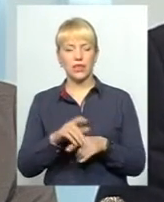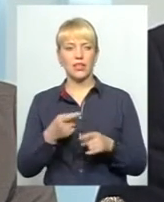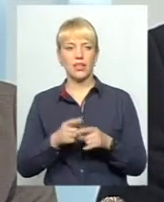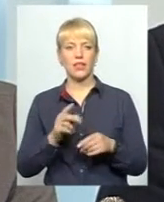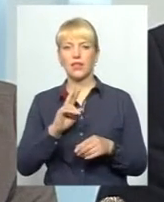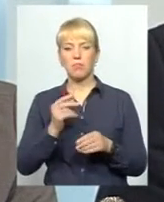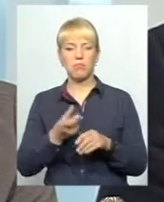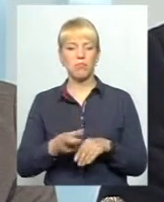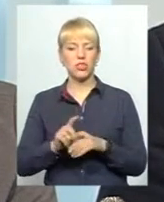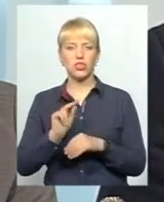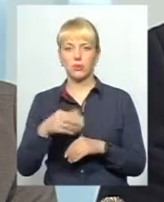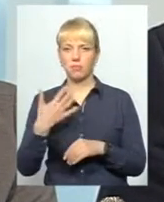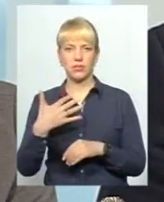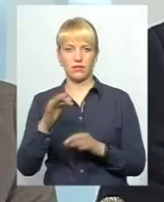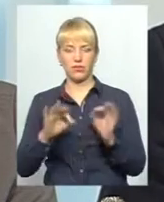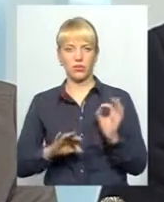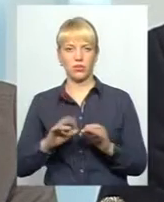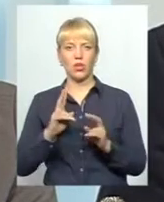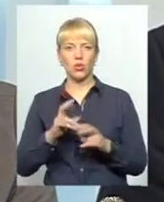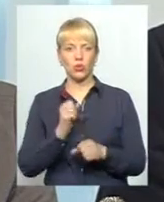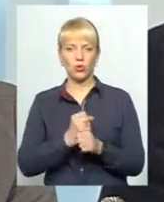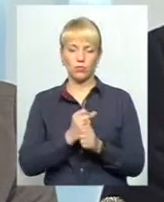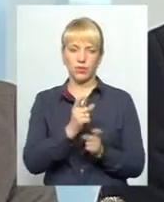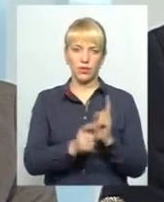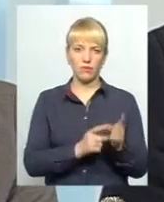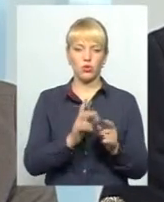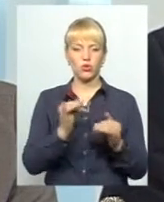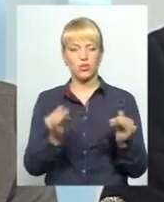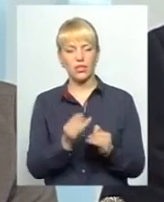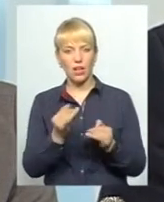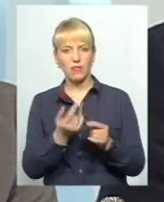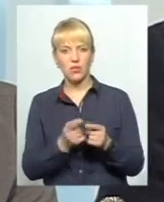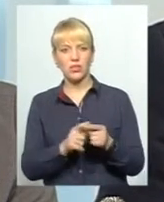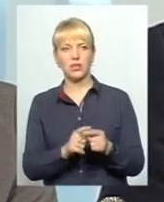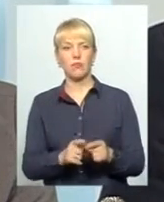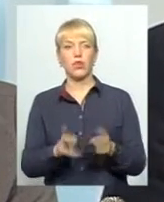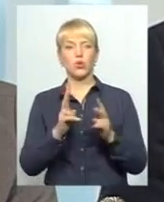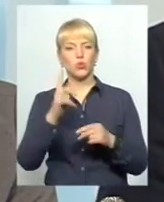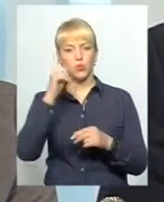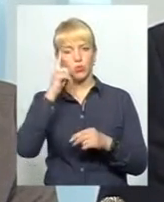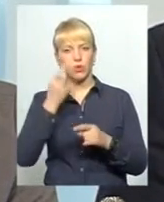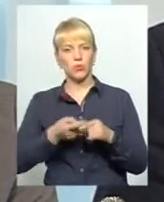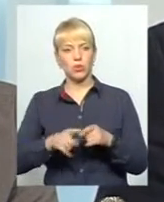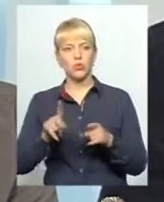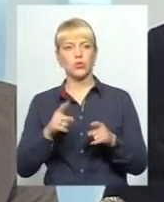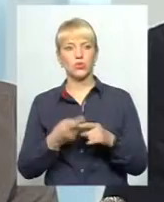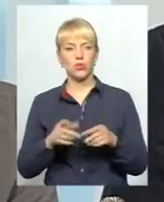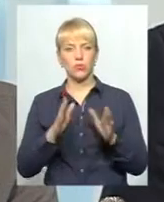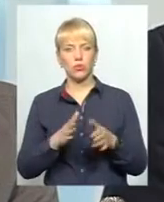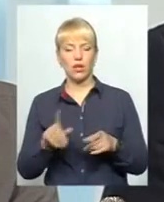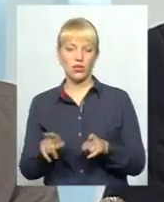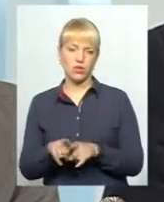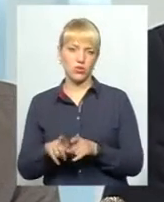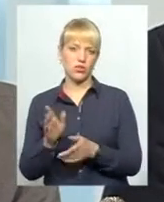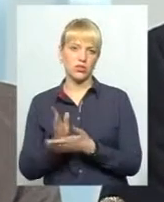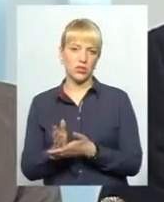50%, яка робить реформи, яка нею цікавиться, і яка думає про те, що з цього буде. Існує так